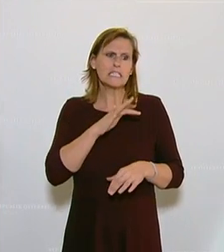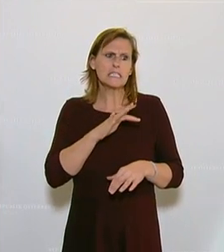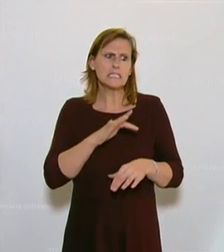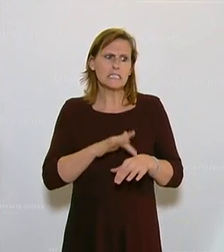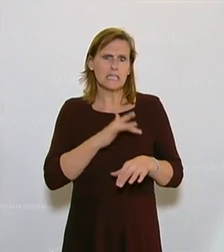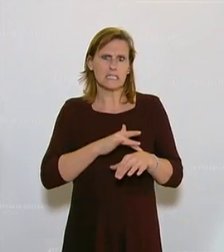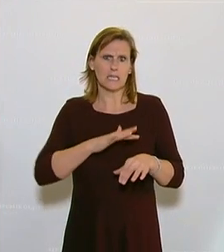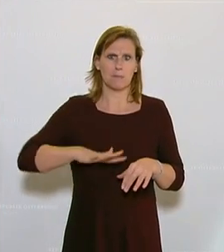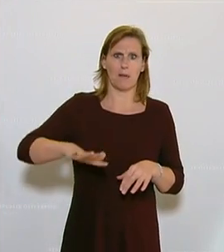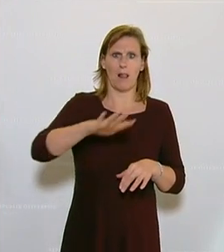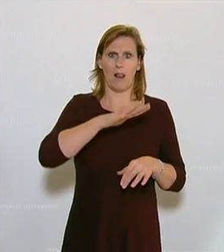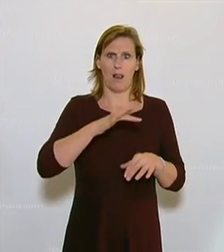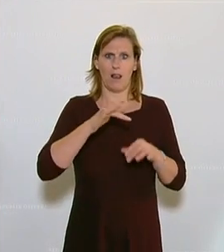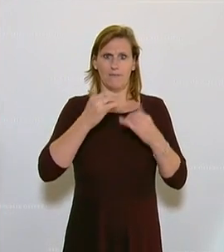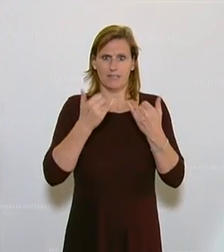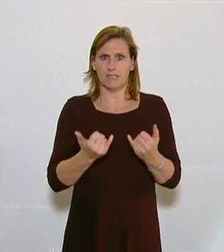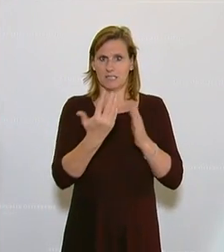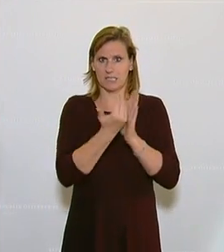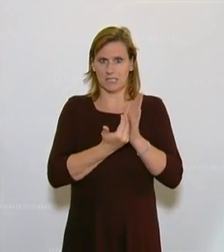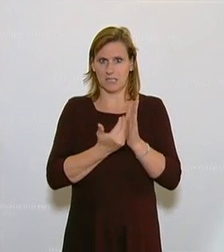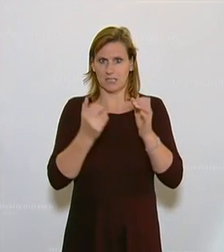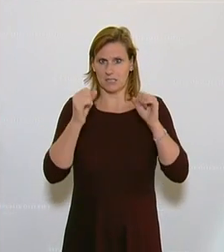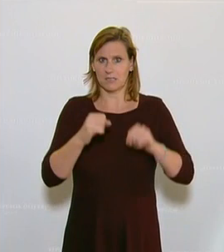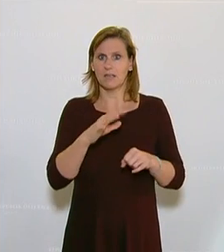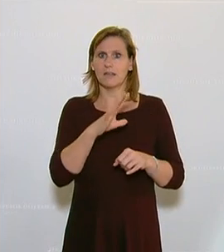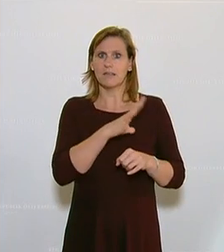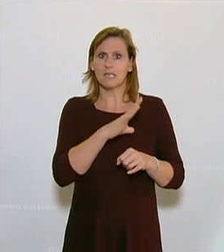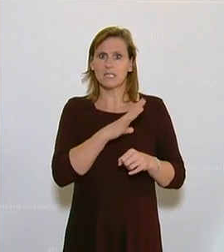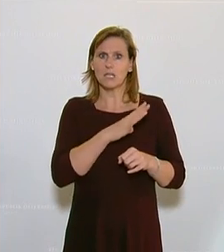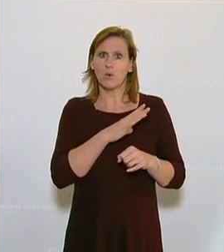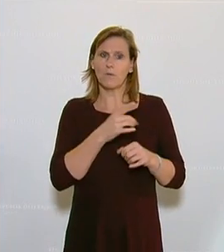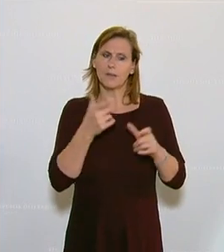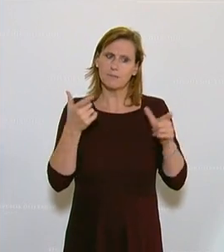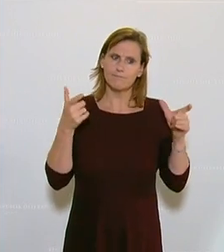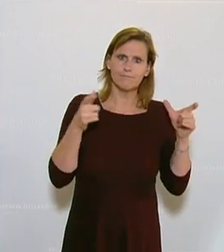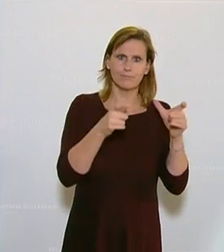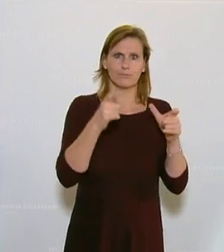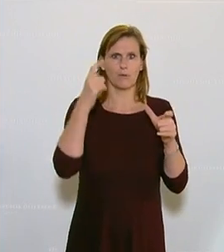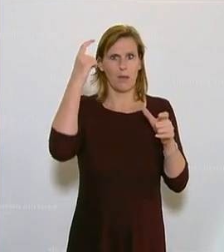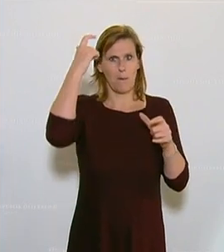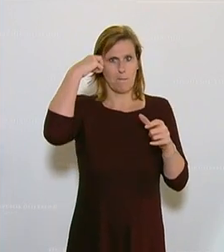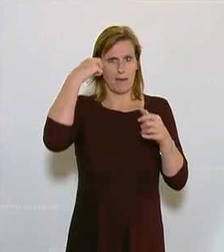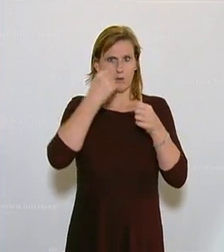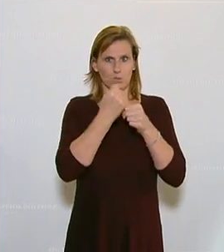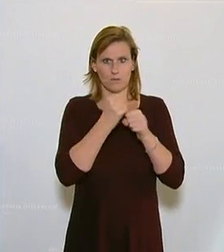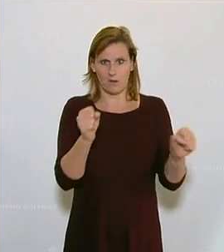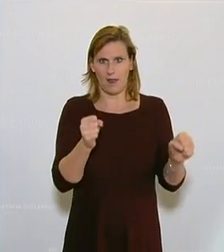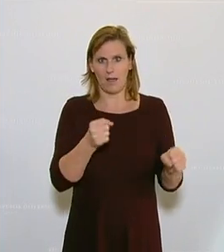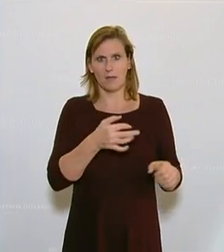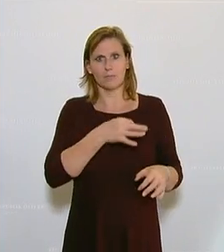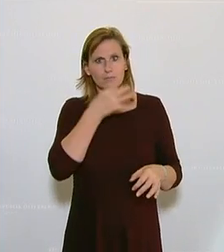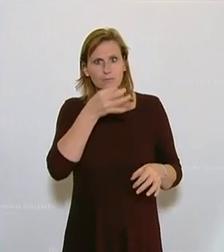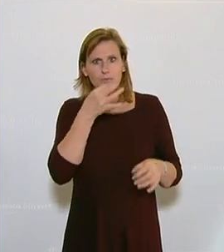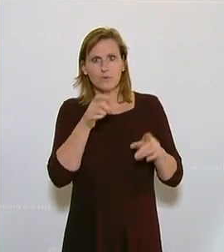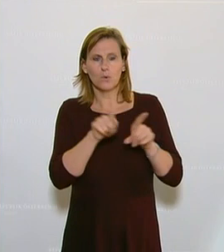begeben mit diesem Gesetzespaket, weil Sie riskieren eine massive Einschränkung der Meinungsfreiheit oder der Meinungsäußerungsfreiheit